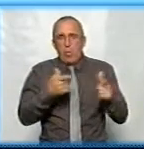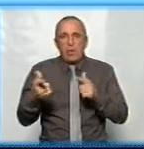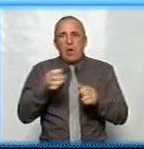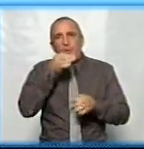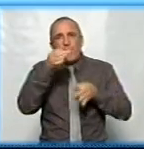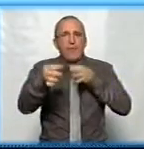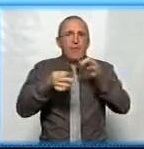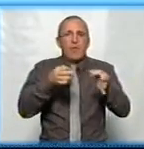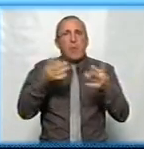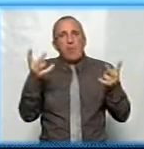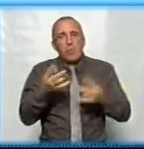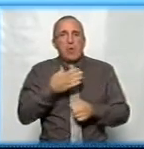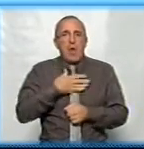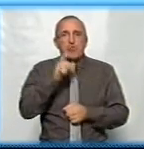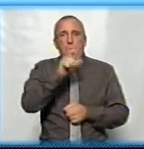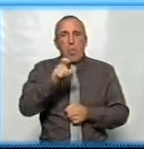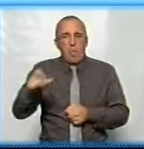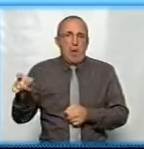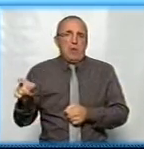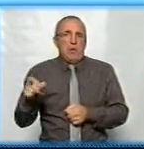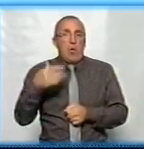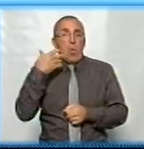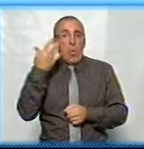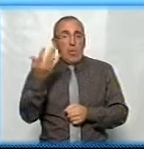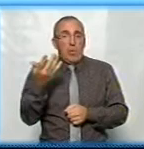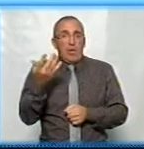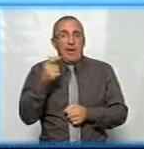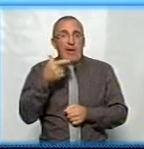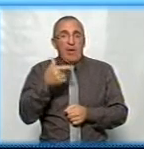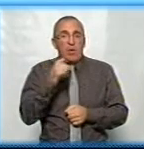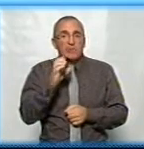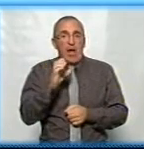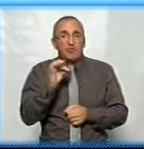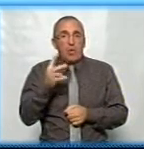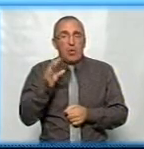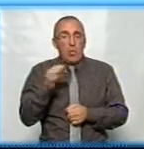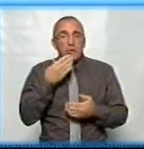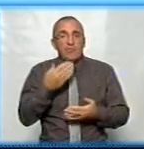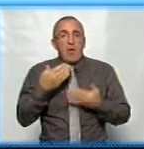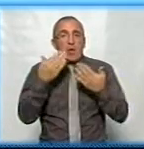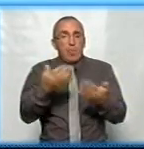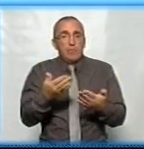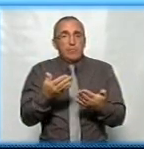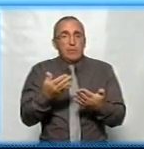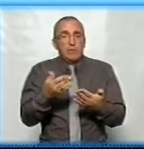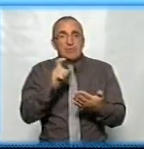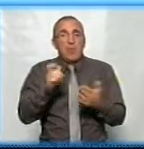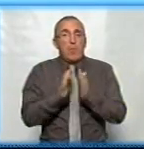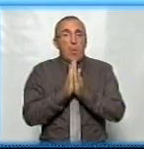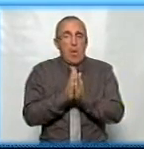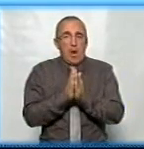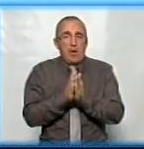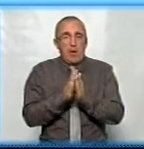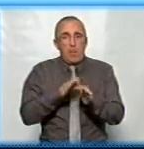відповідати на потреби нашої громади. І коли Григорій Савченко звернувся з проханням